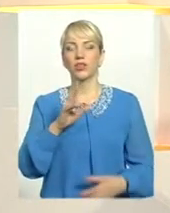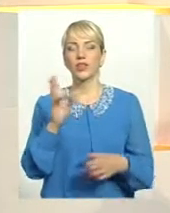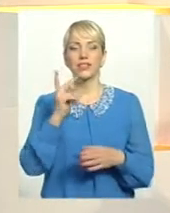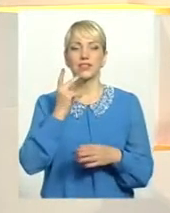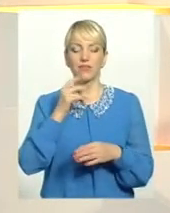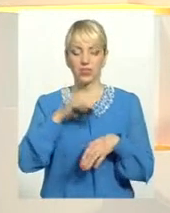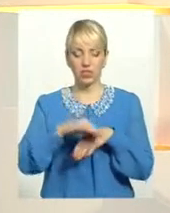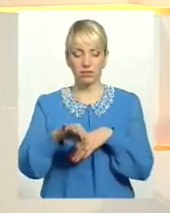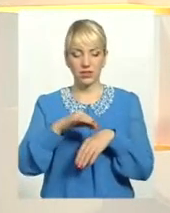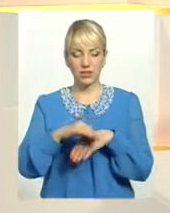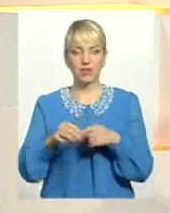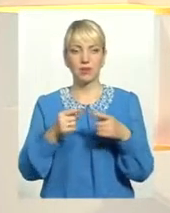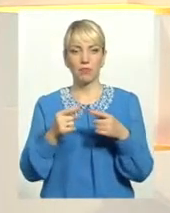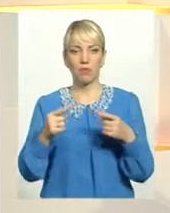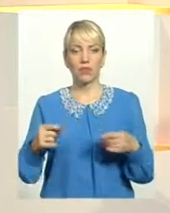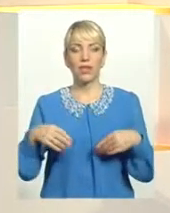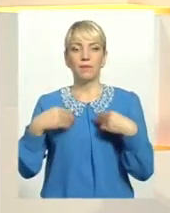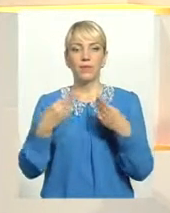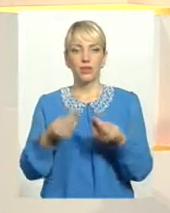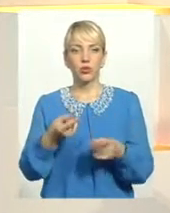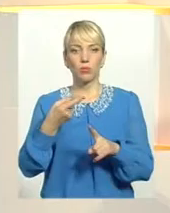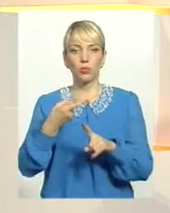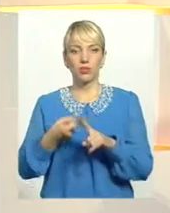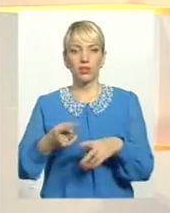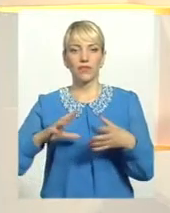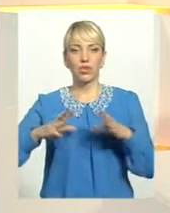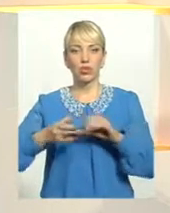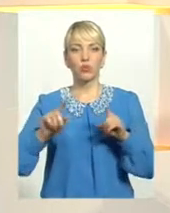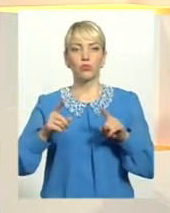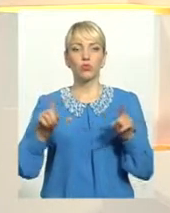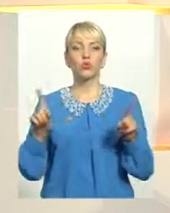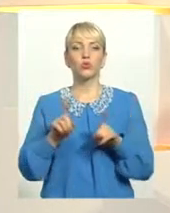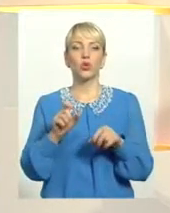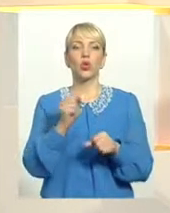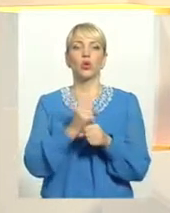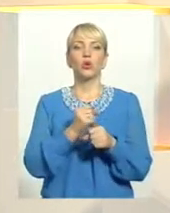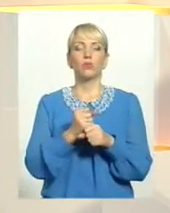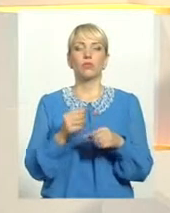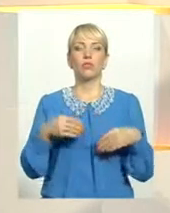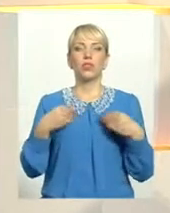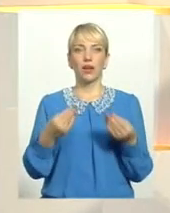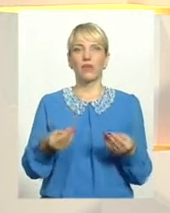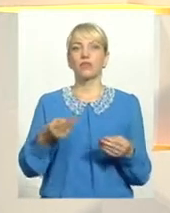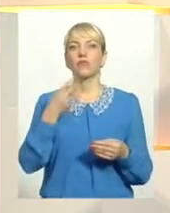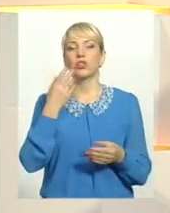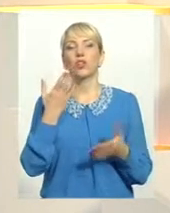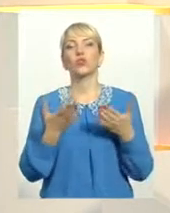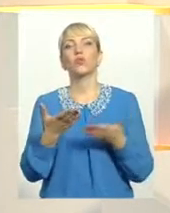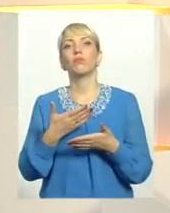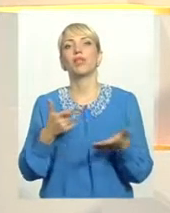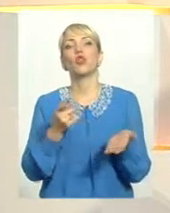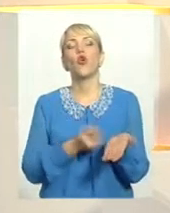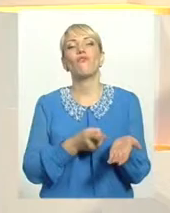методи дають позитивний результат, тому що роботодавець собі бачить, що якщо ми доведемо, дуже